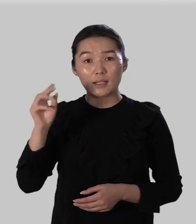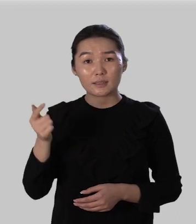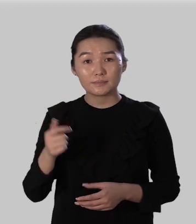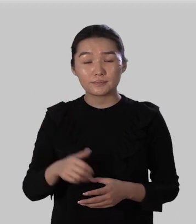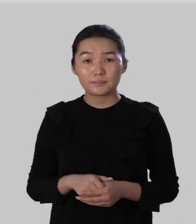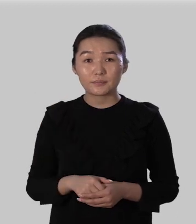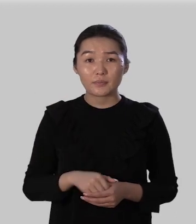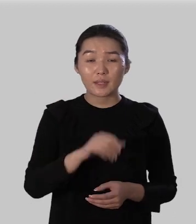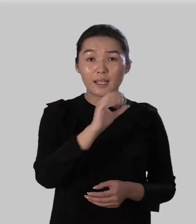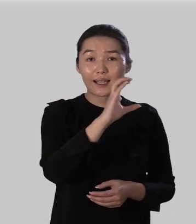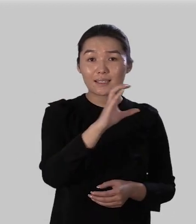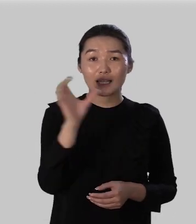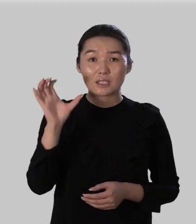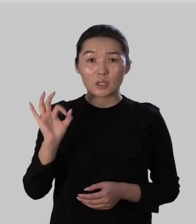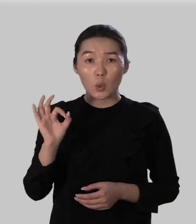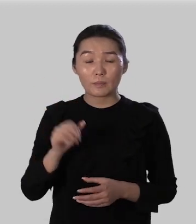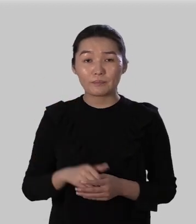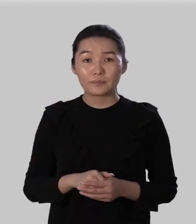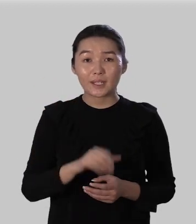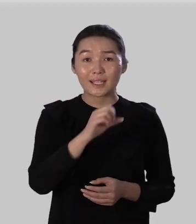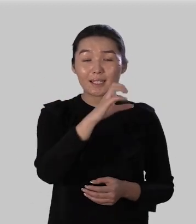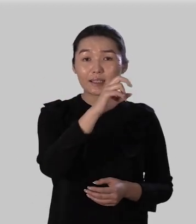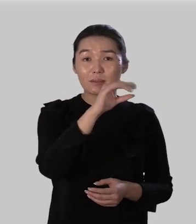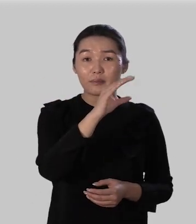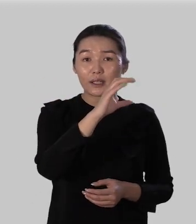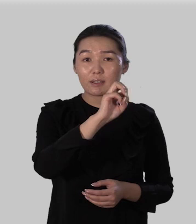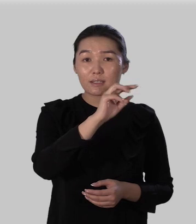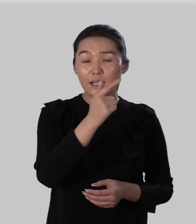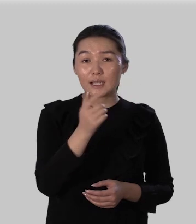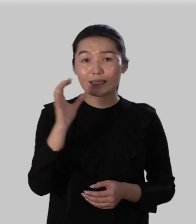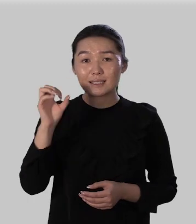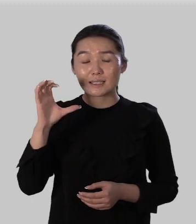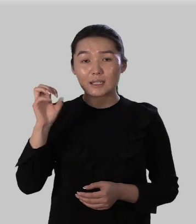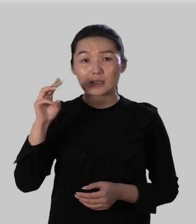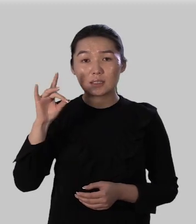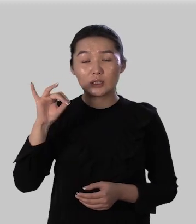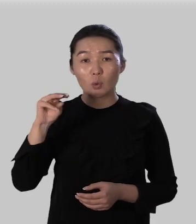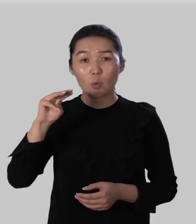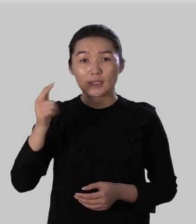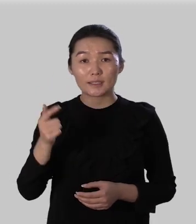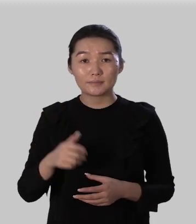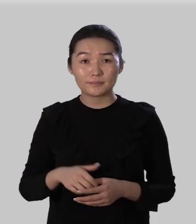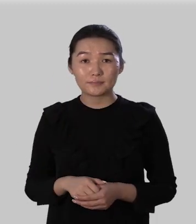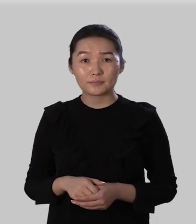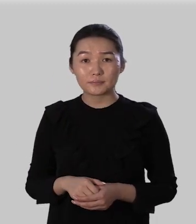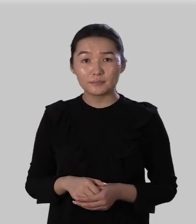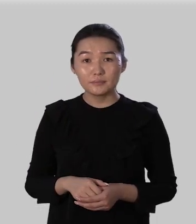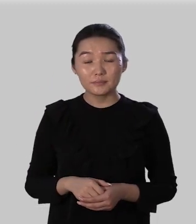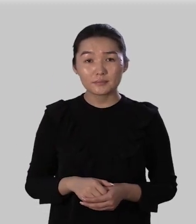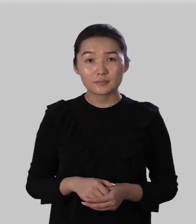эс со списать сделать состроить сострочить